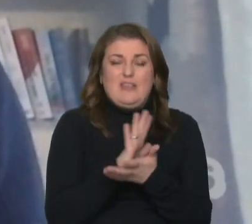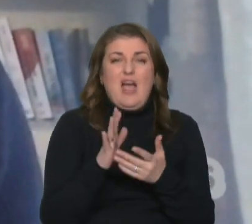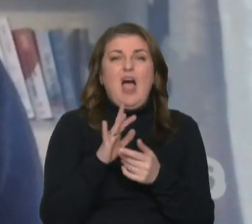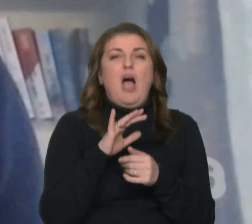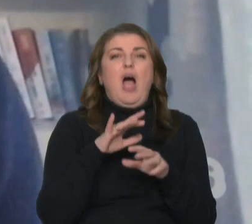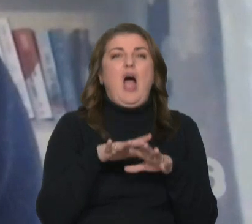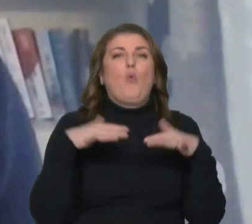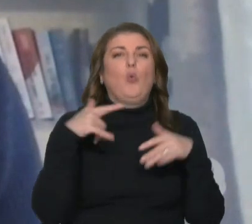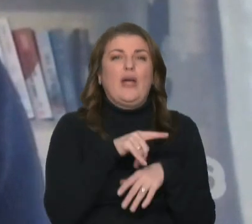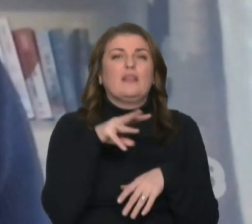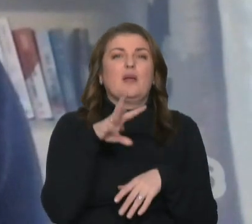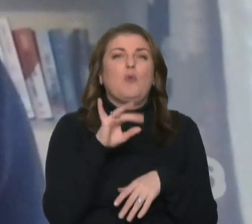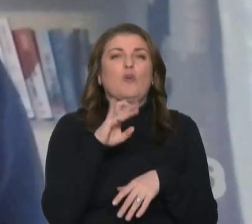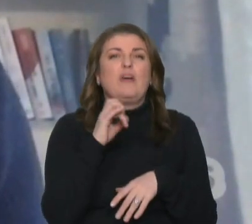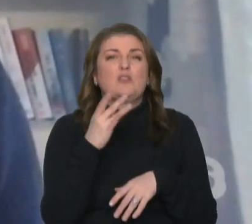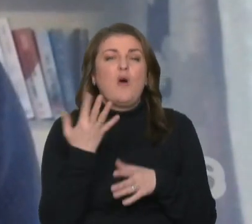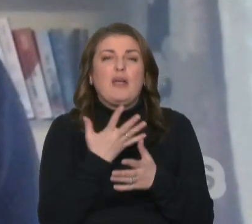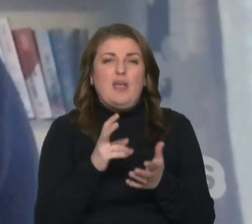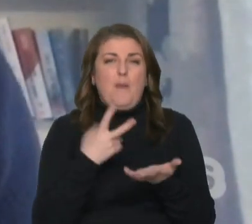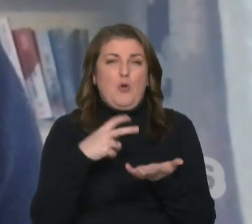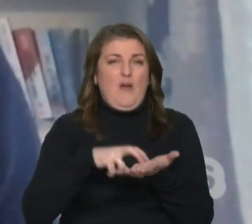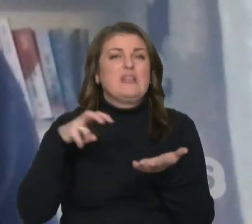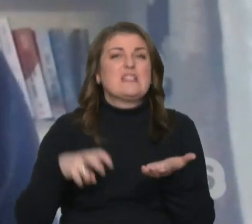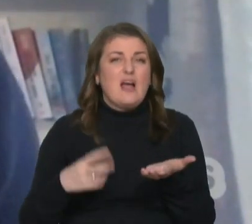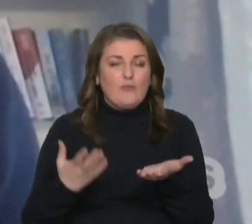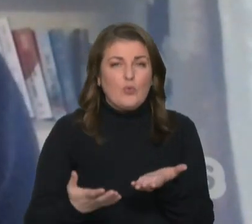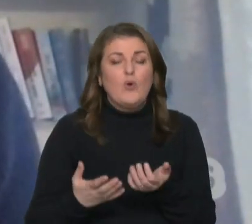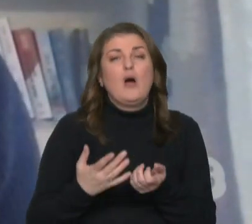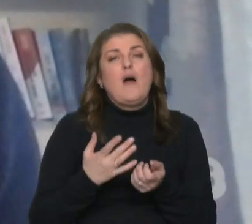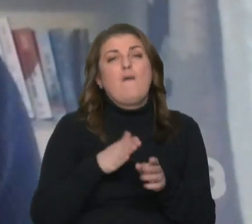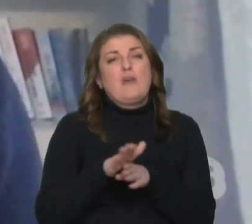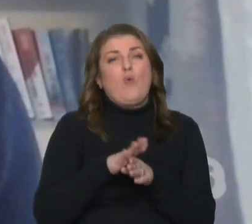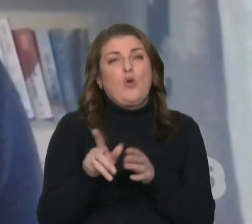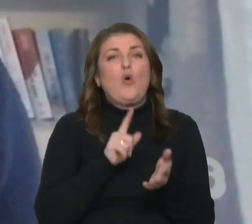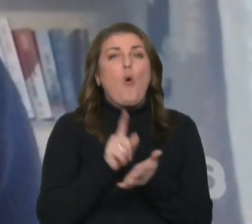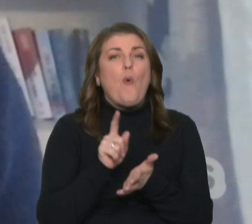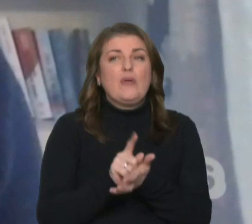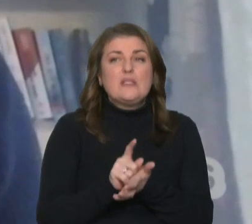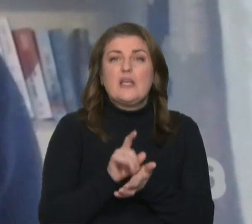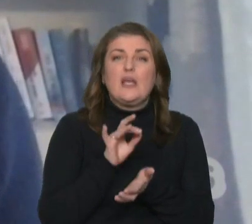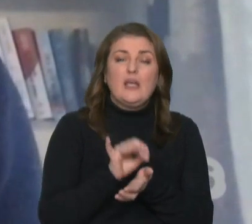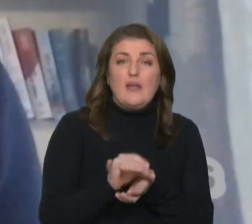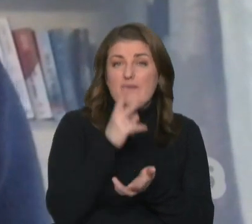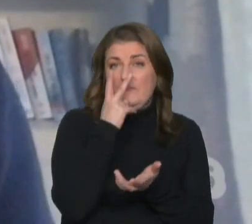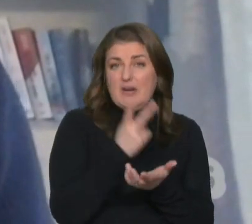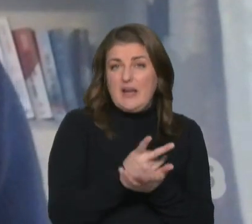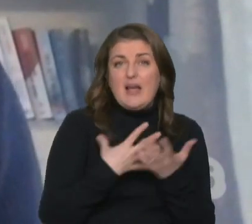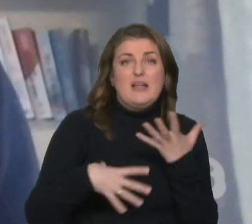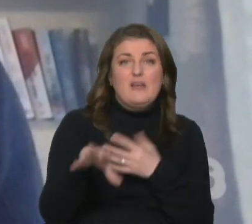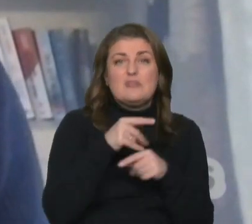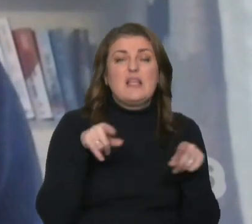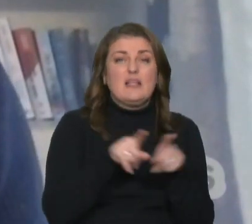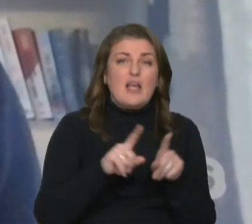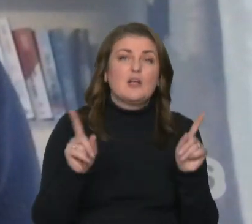Муравецького, який їх подав у відставку, виконує обов'язки. І виглядає все так,